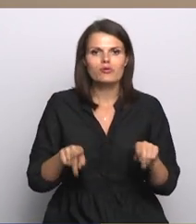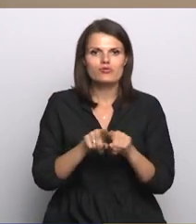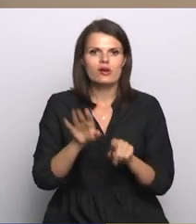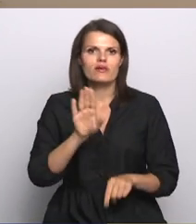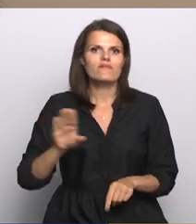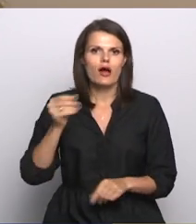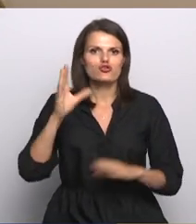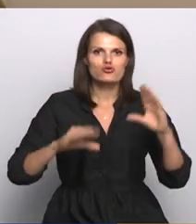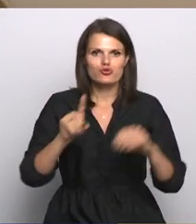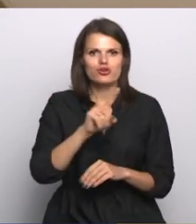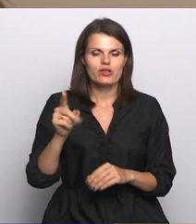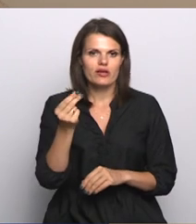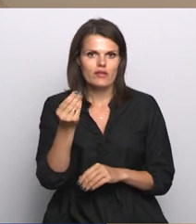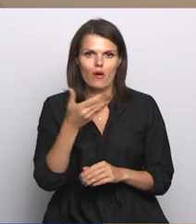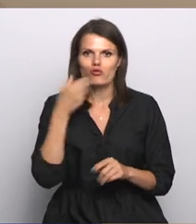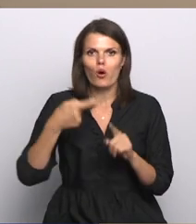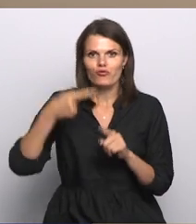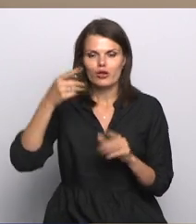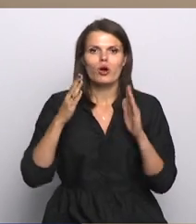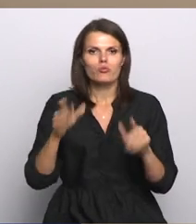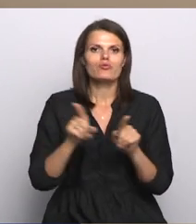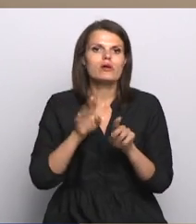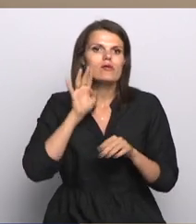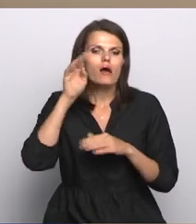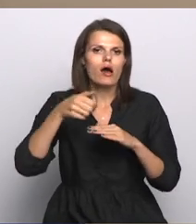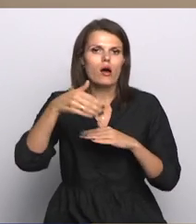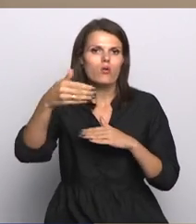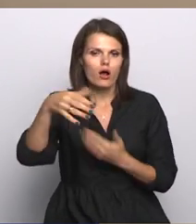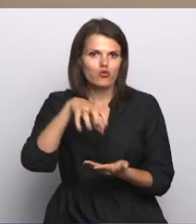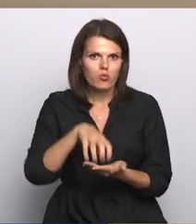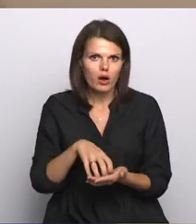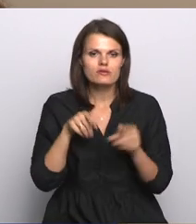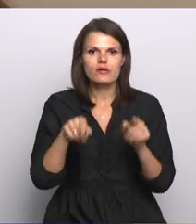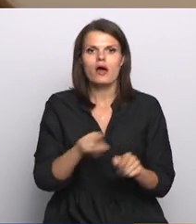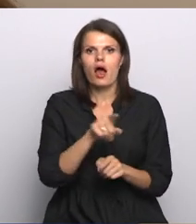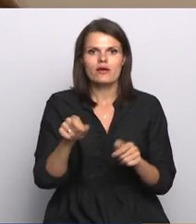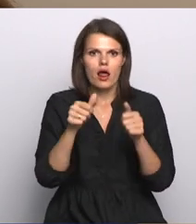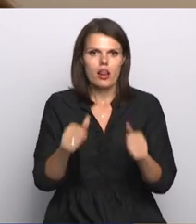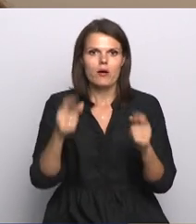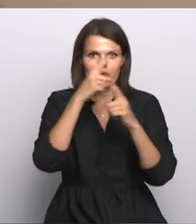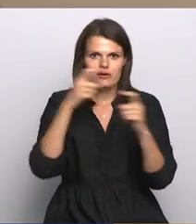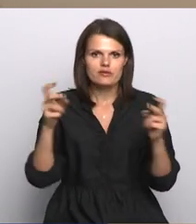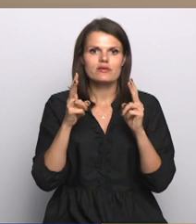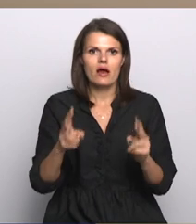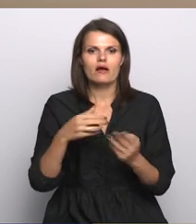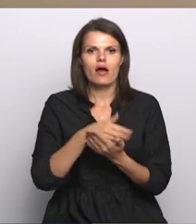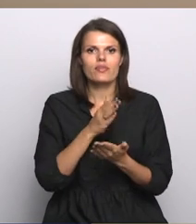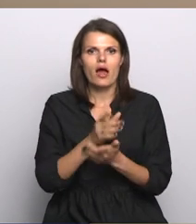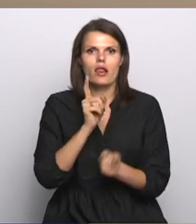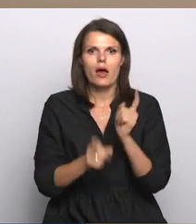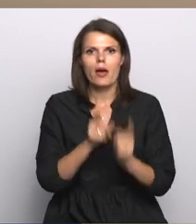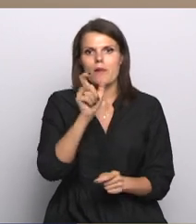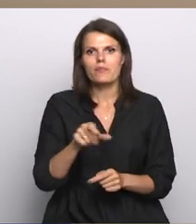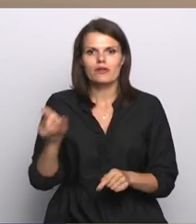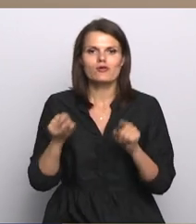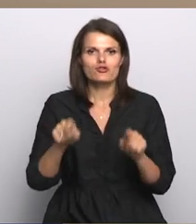līdzekļi, un nav vienreizēji, bet būs arī tālāko gadu bāzē. Tā ir labā ziņa, ka daļai pedagogiem šie